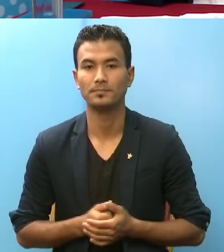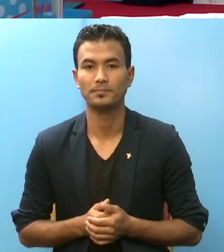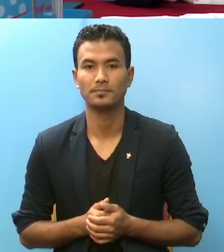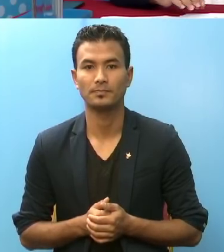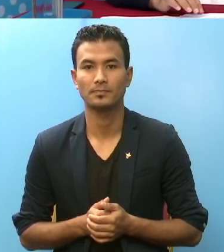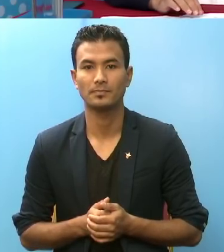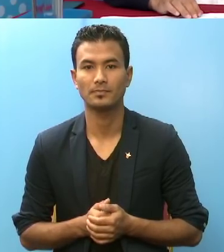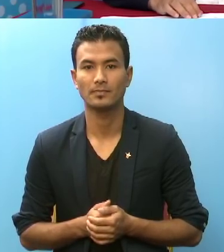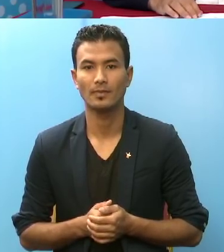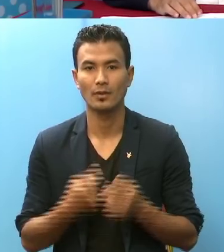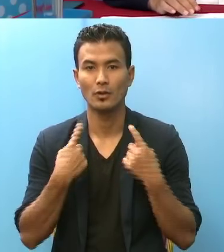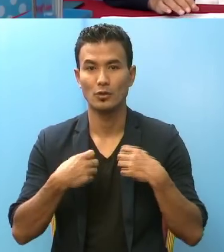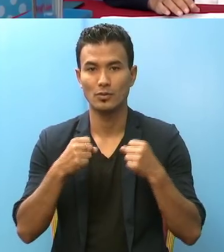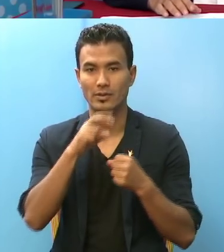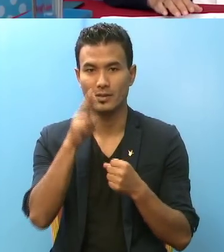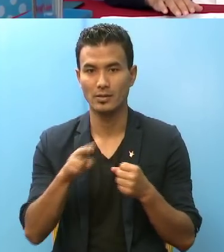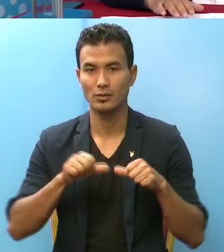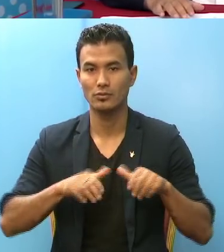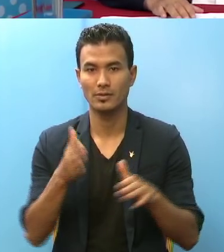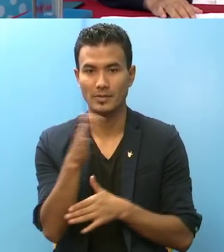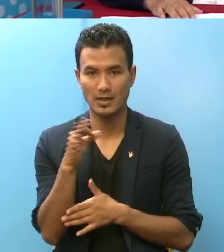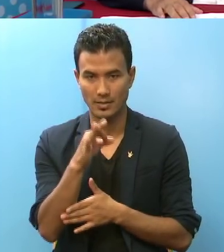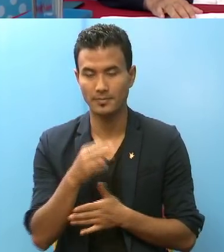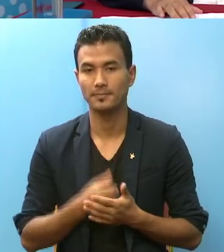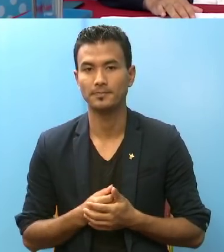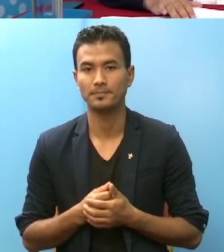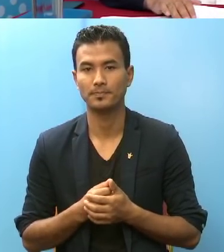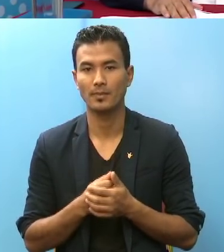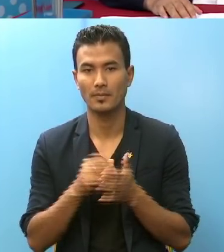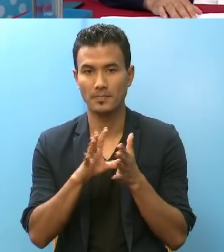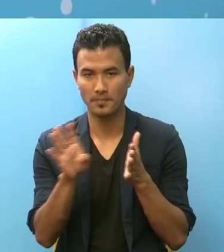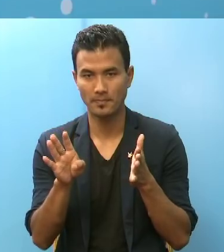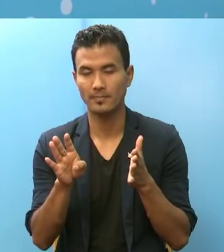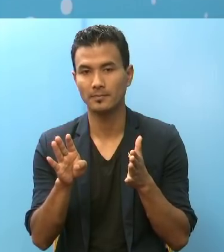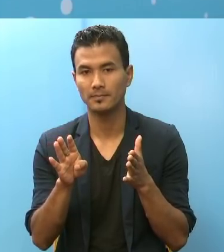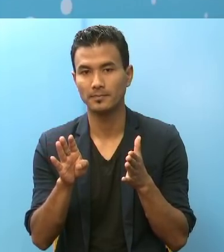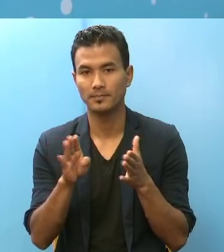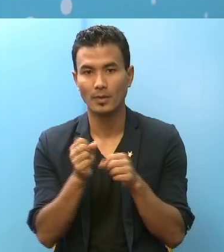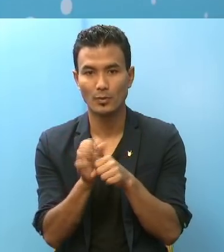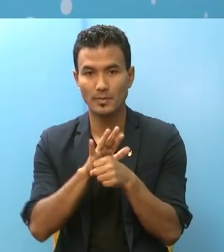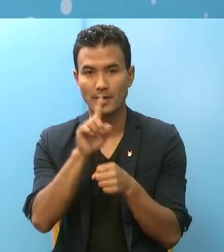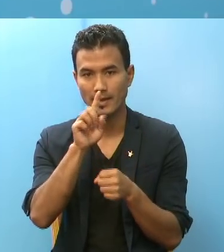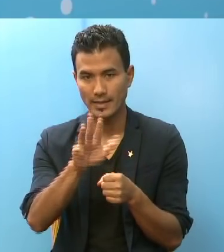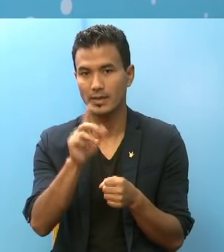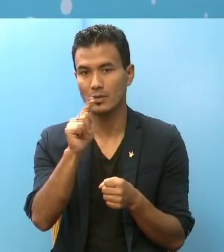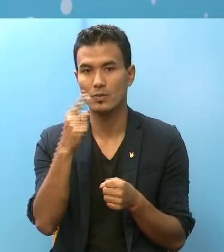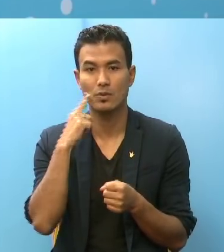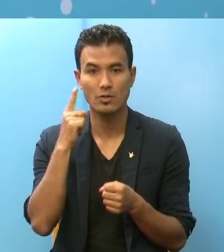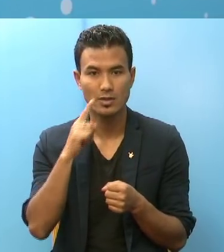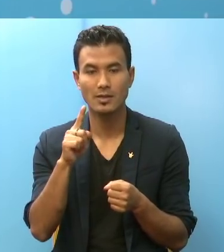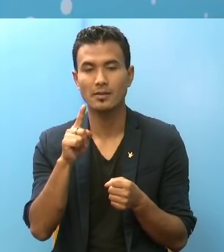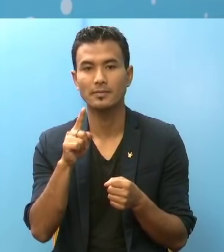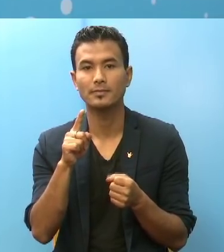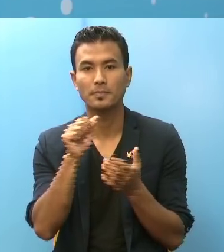नमस्कार, स्वास्टे तथा जन्संख्या मंत्राले द्वाराई COVID-19 को दोईनिक